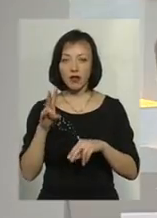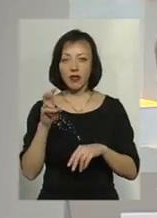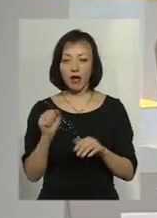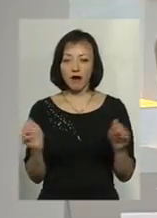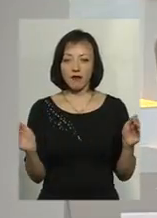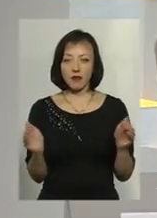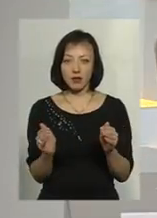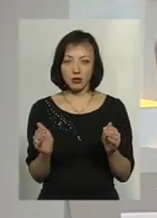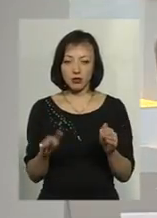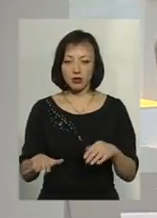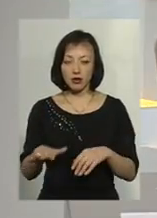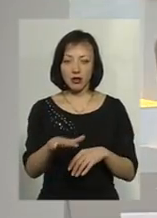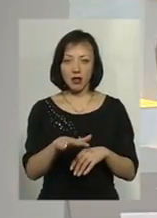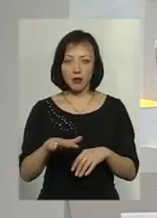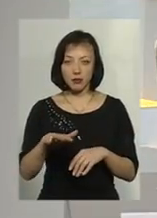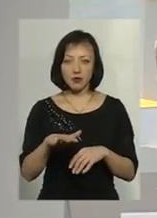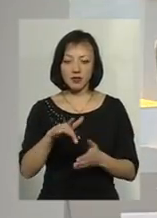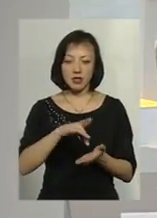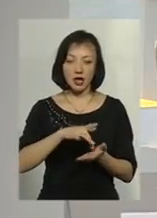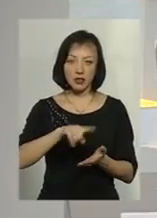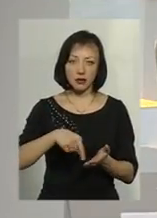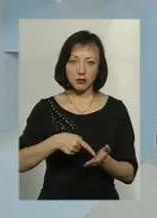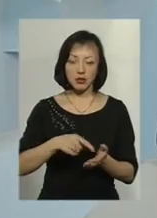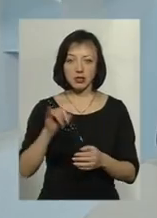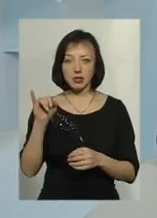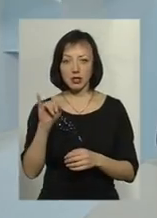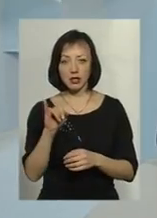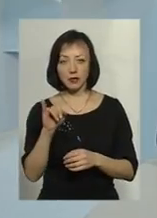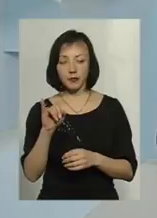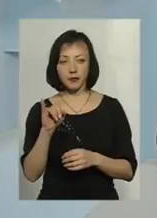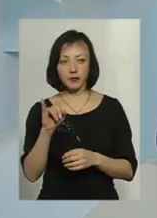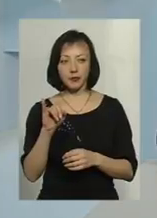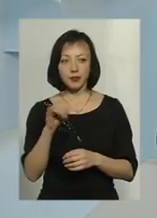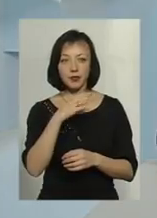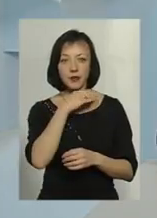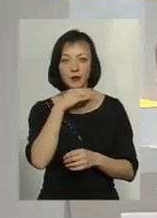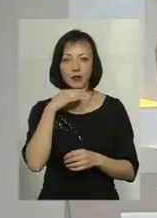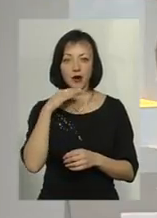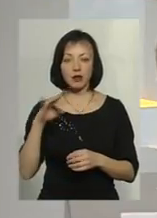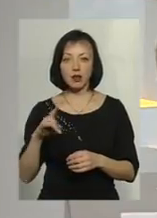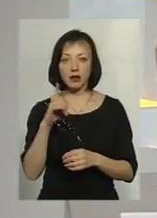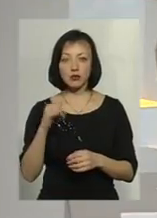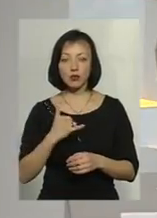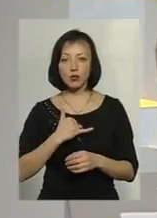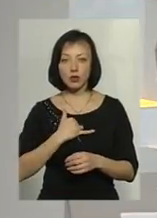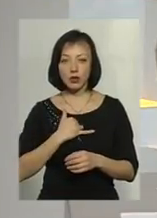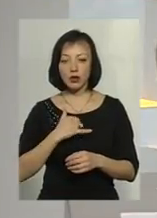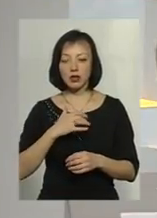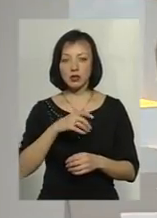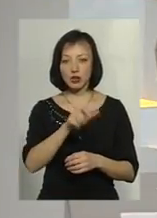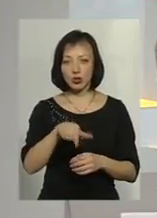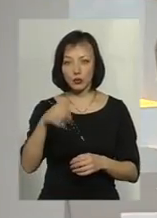невеличких клаптиках, незабудованих, і центрі міста. І неодноразово наші глядачі